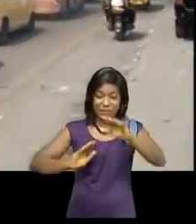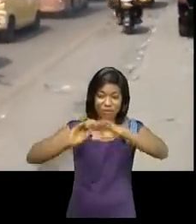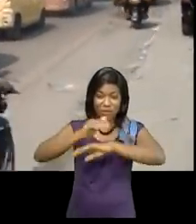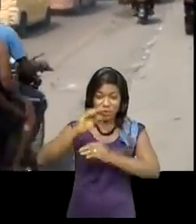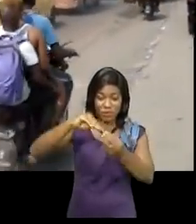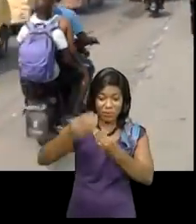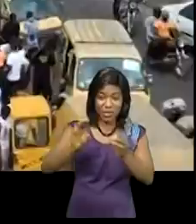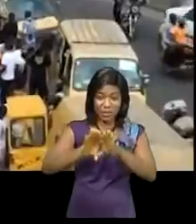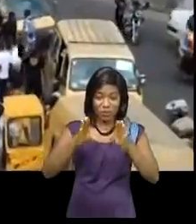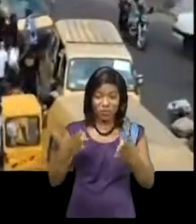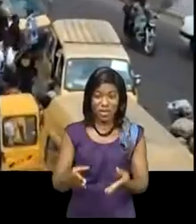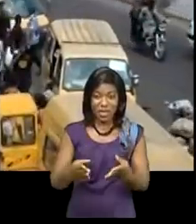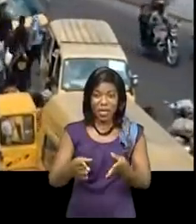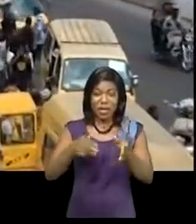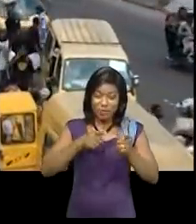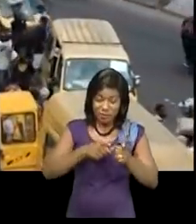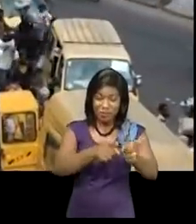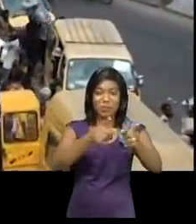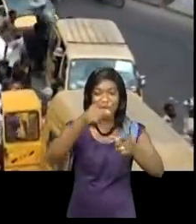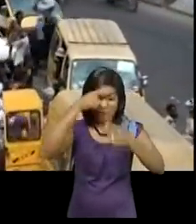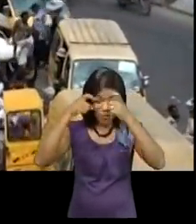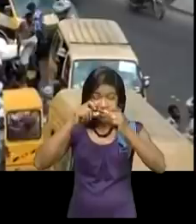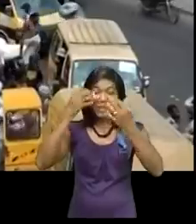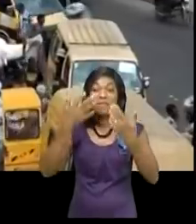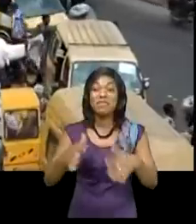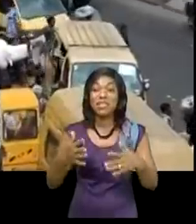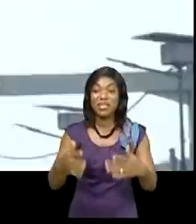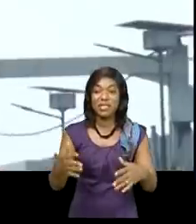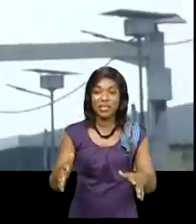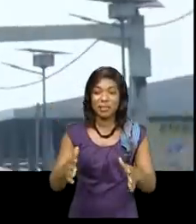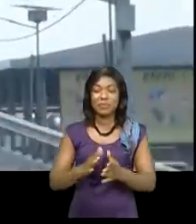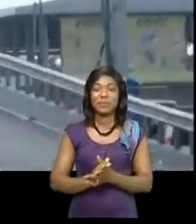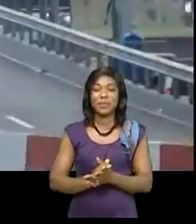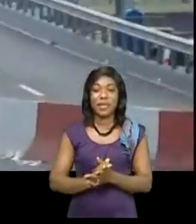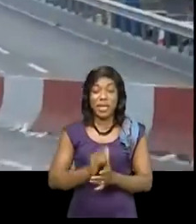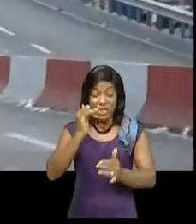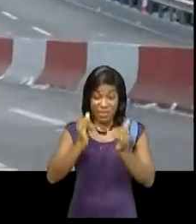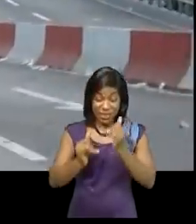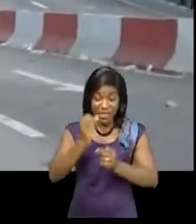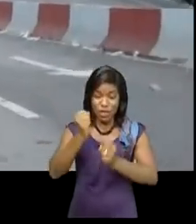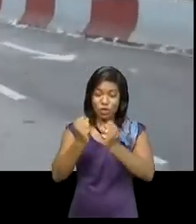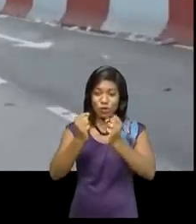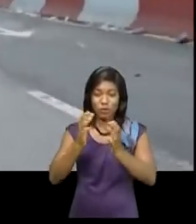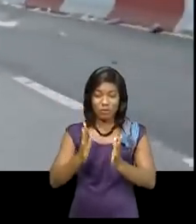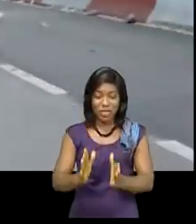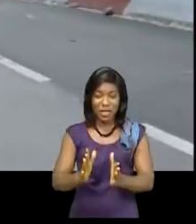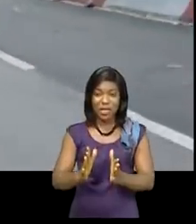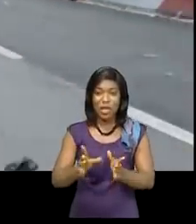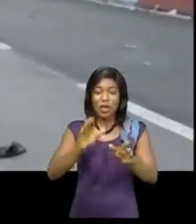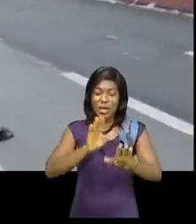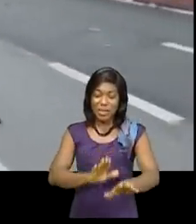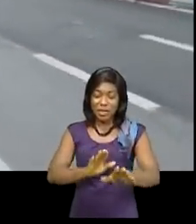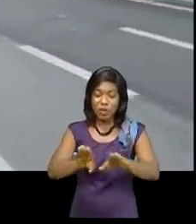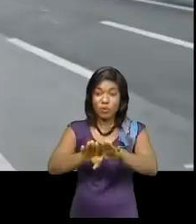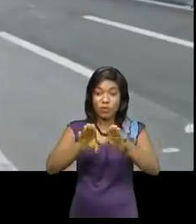Bitabé ouvert, le calvaire de la population aura pris fin. Si les conducteurs de véhicules attendent l